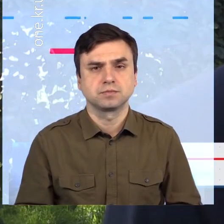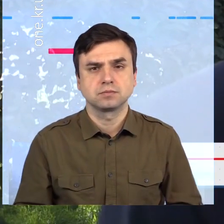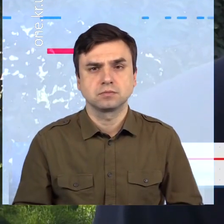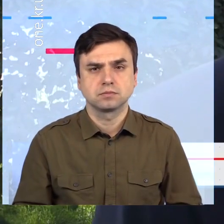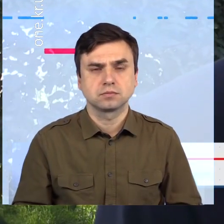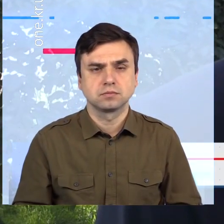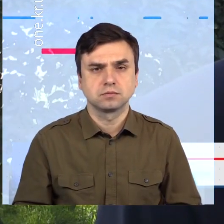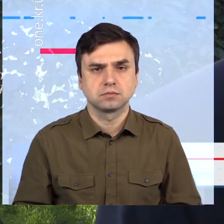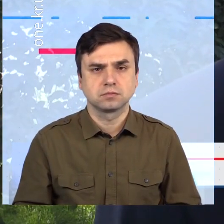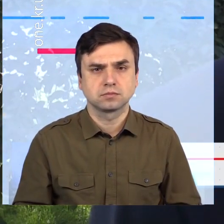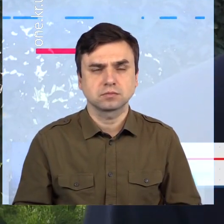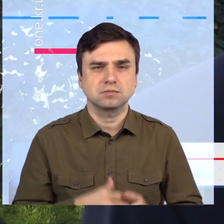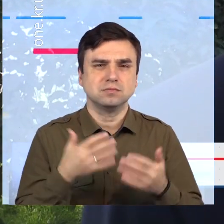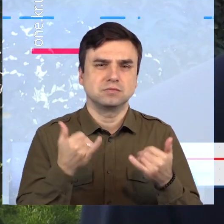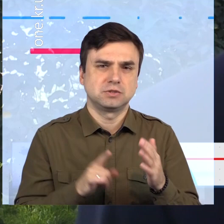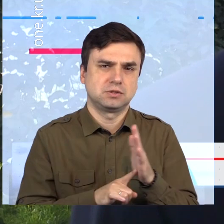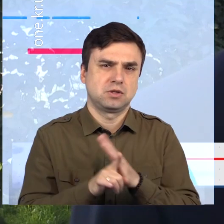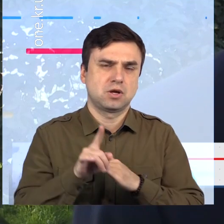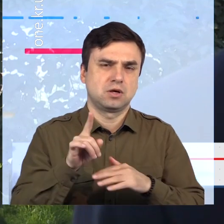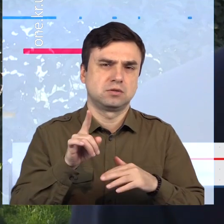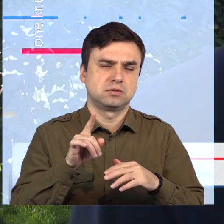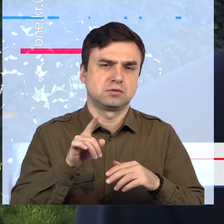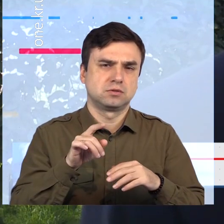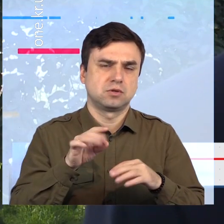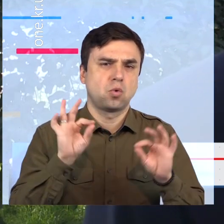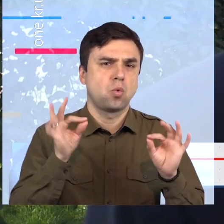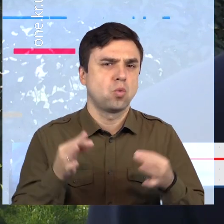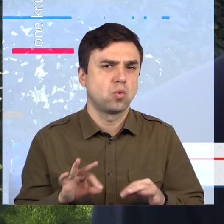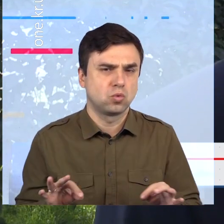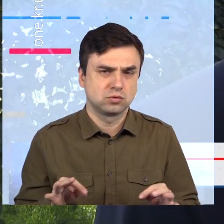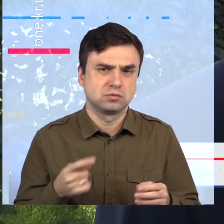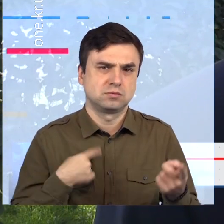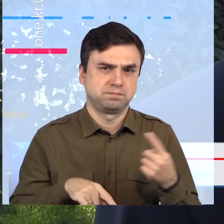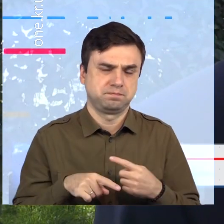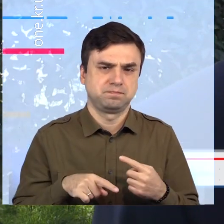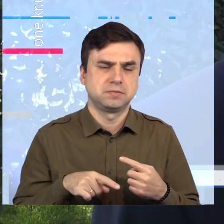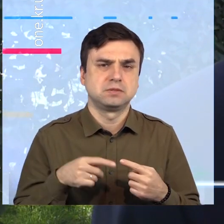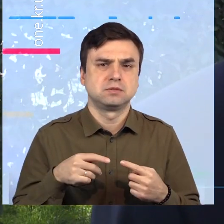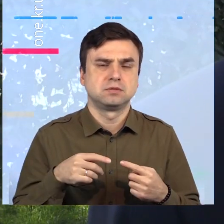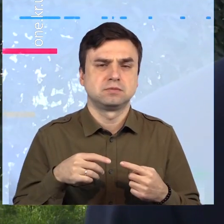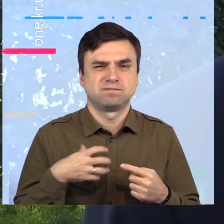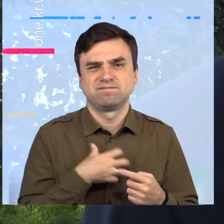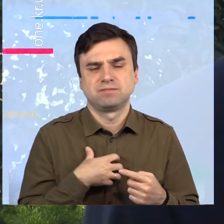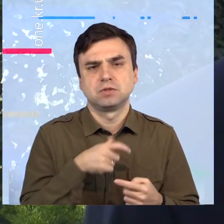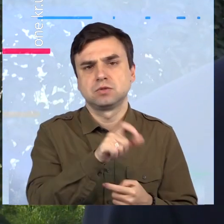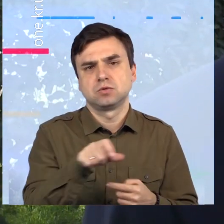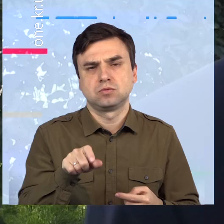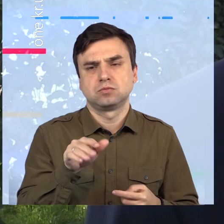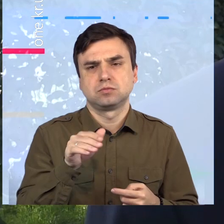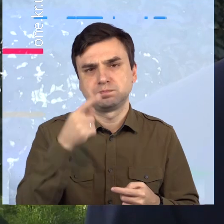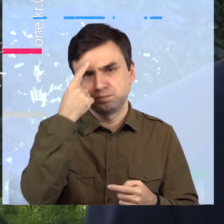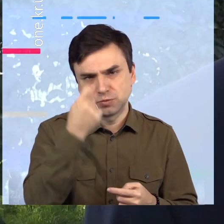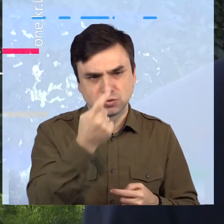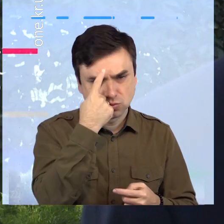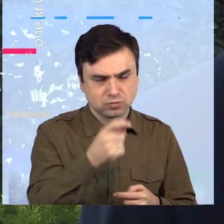саме розпал осінні, наша мета – попередити людей, роз'яснити людям, чому ми